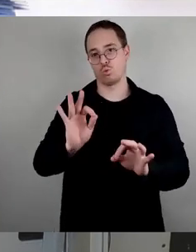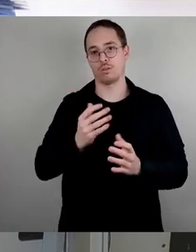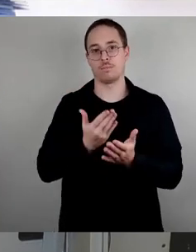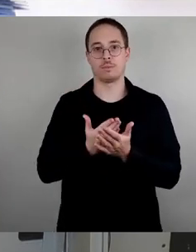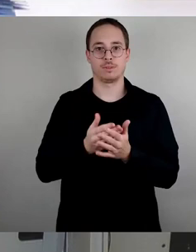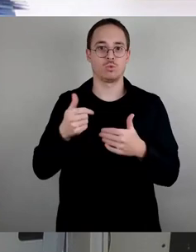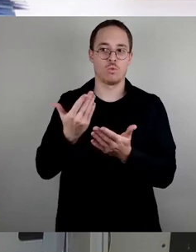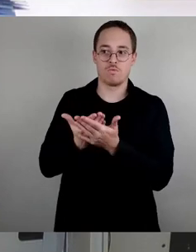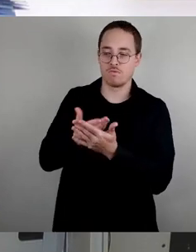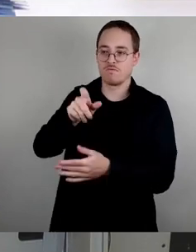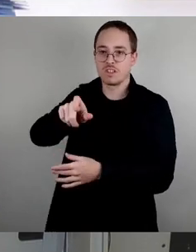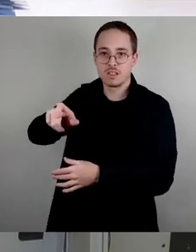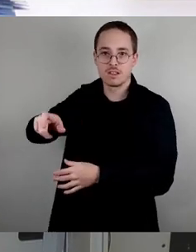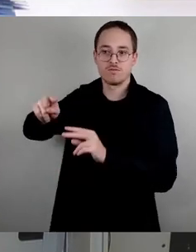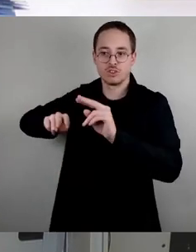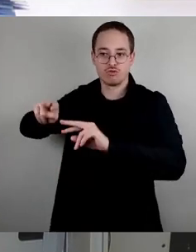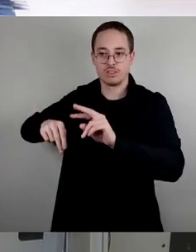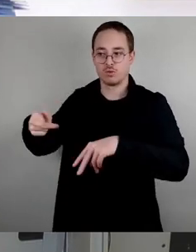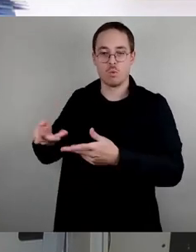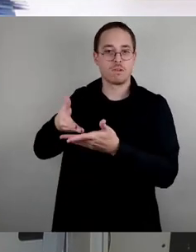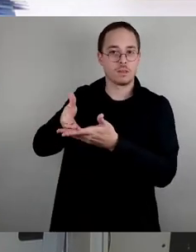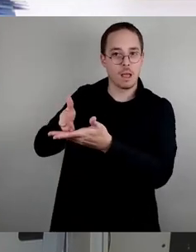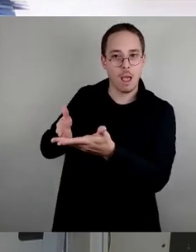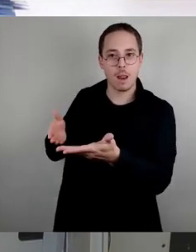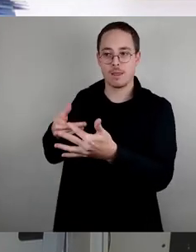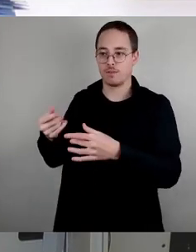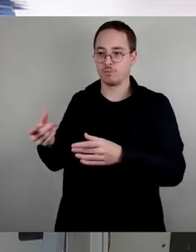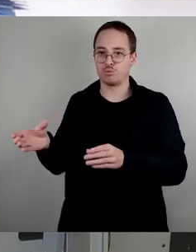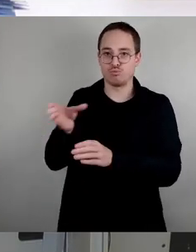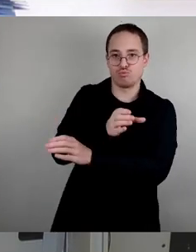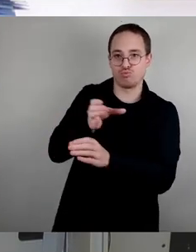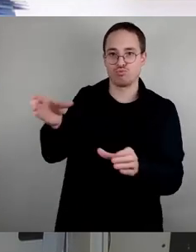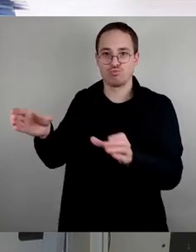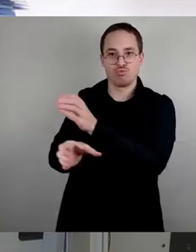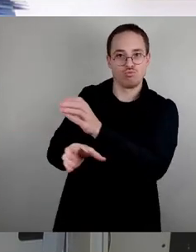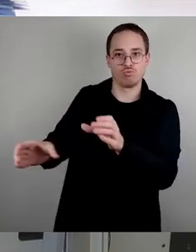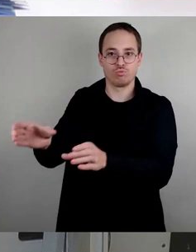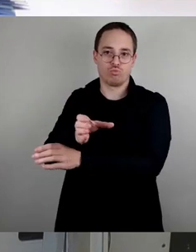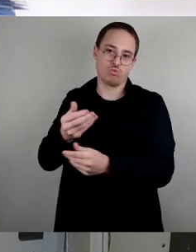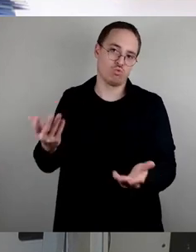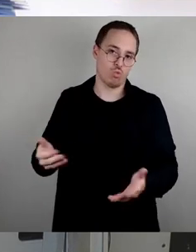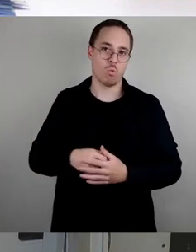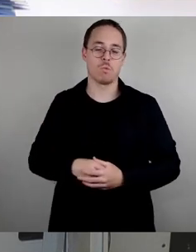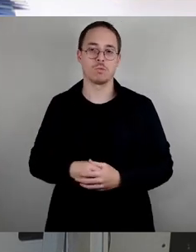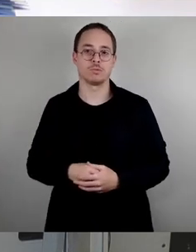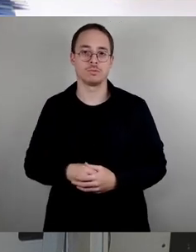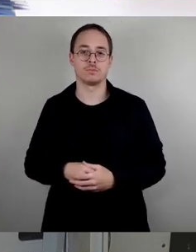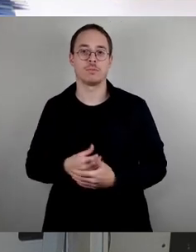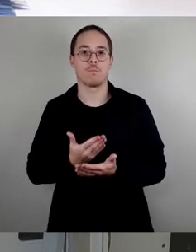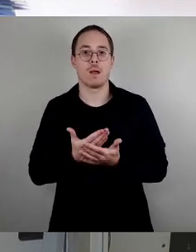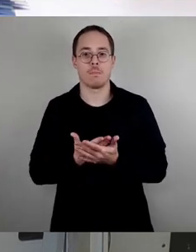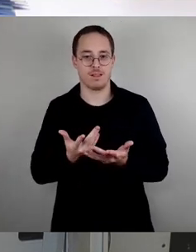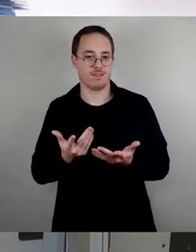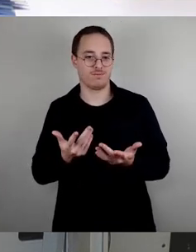über einen längeren Zeitraum die effizienteste Option. Was ist die Alternative für die Menschen? Feste Anmietung einer Wohnung, die dann die Hälfte der